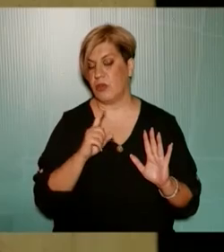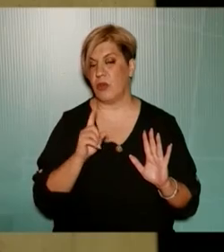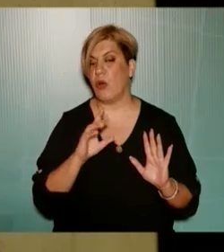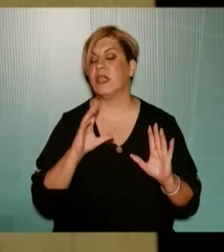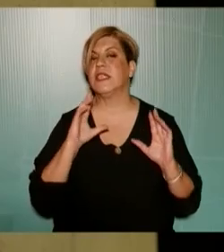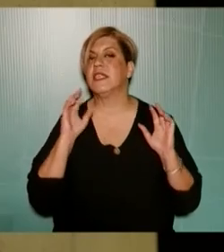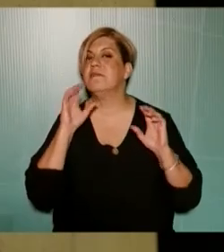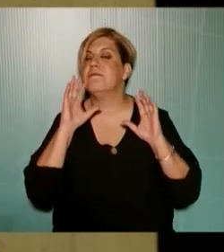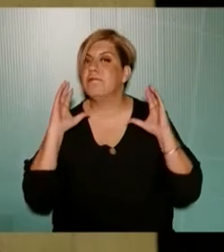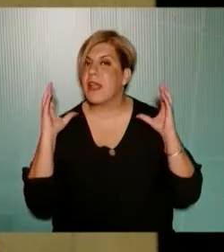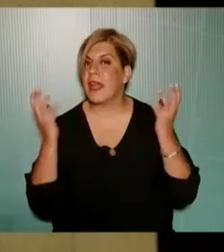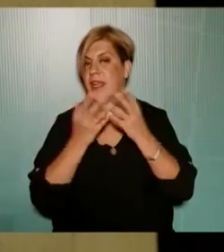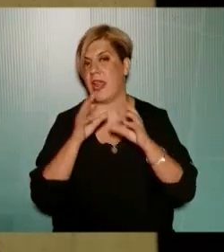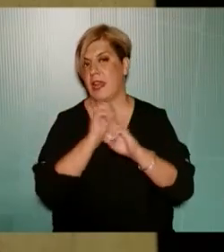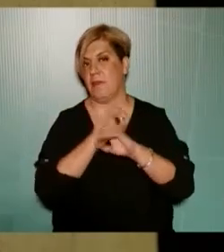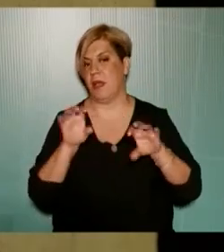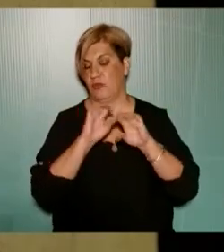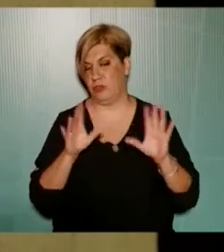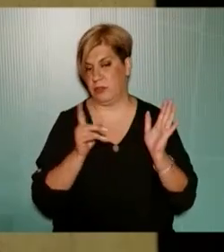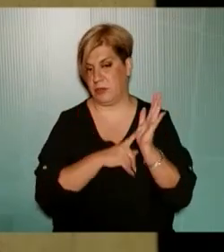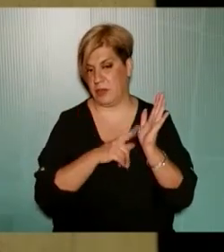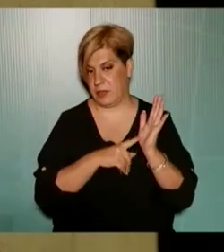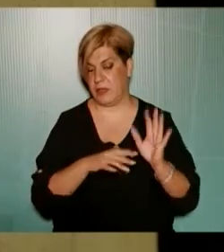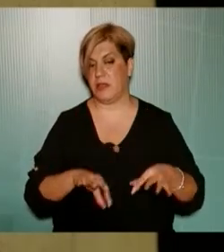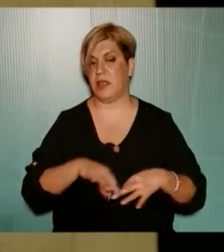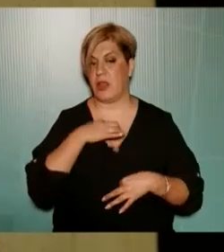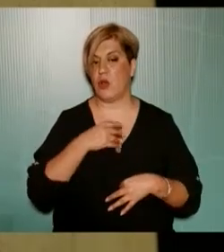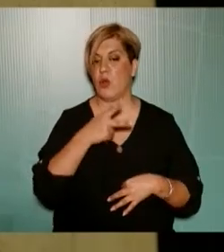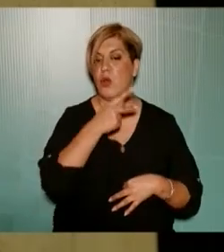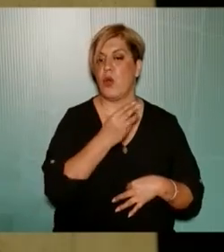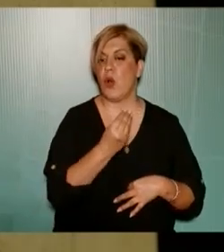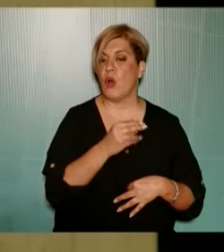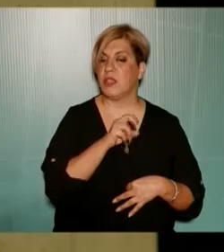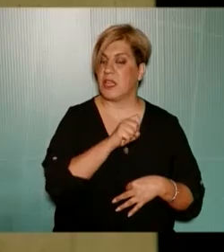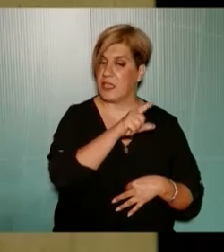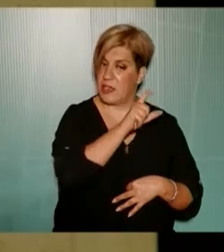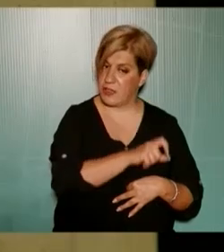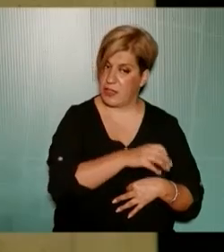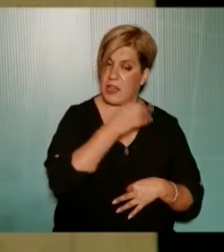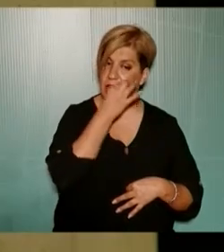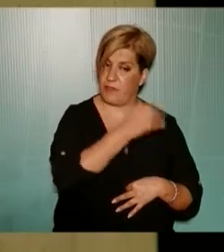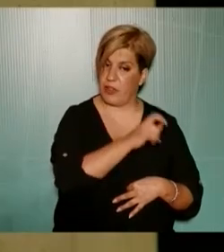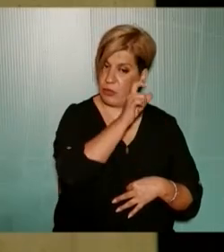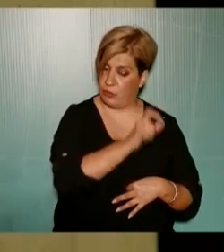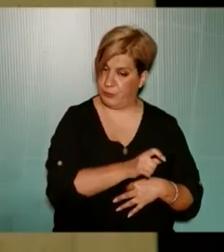σφαιρική ενημέρωση και βέβαια κύριε Κωνσταντινίδη να αναφερθώ